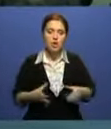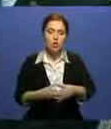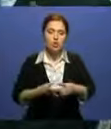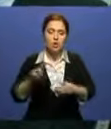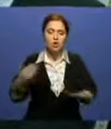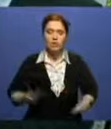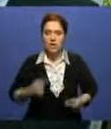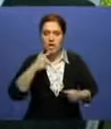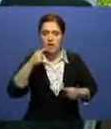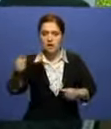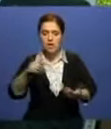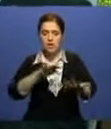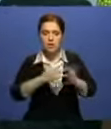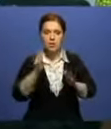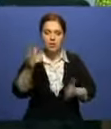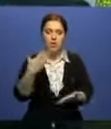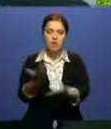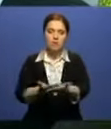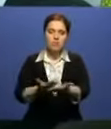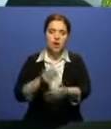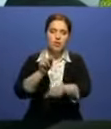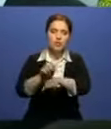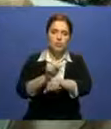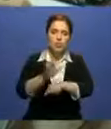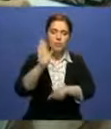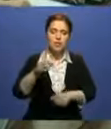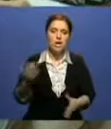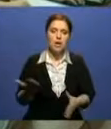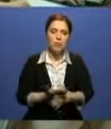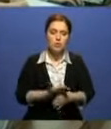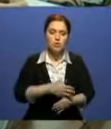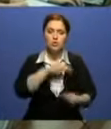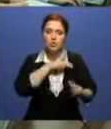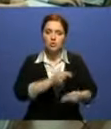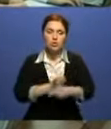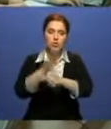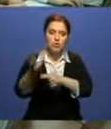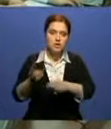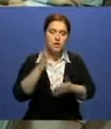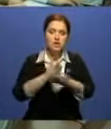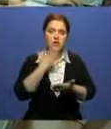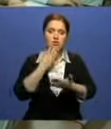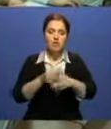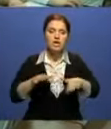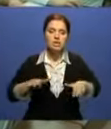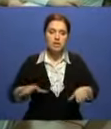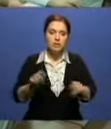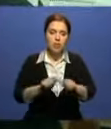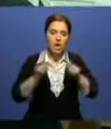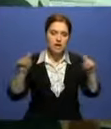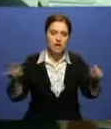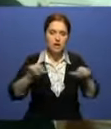отдалённых сёл ведётся разъяснение пунктов программы, таких как помощь в трудоустройстве, организации собственного дела, а также